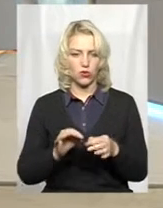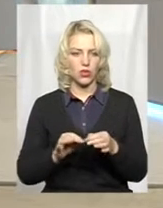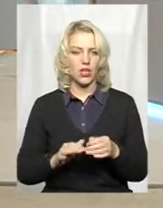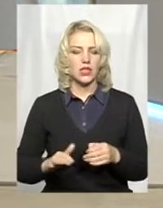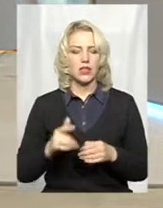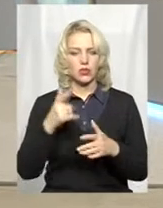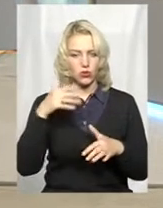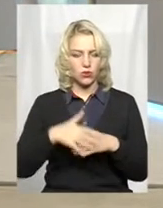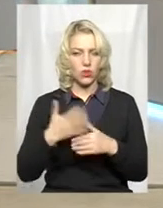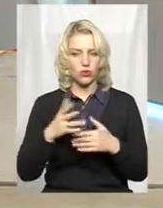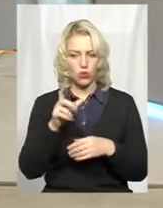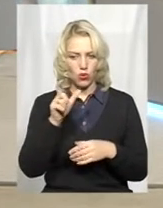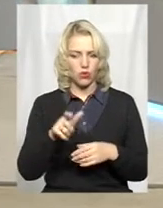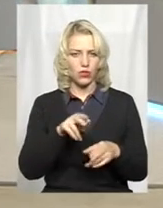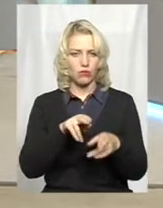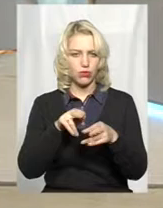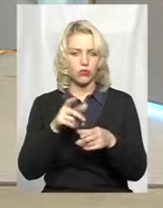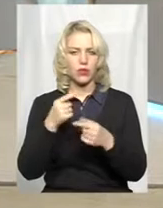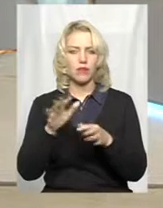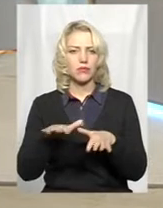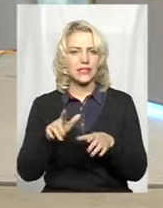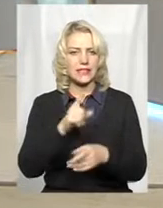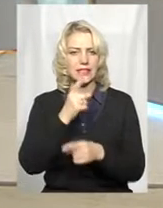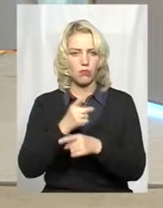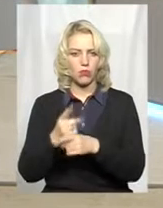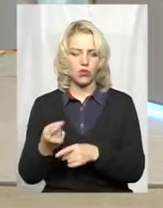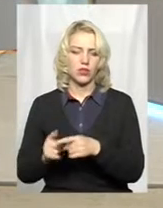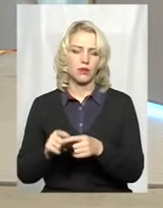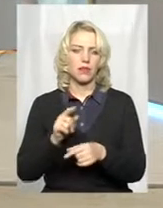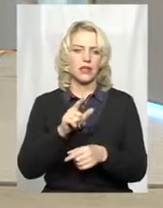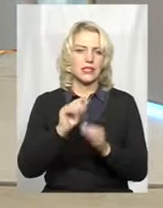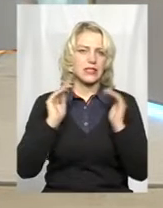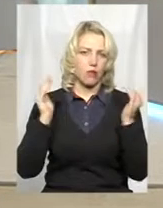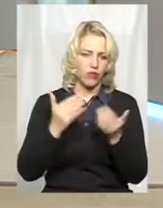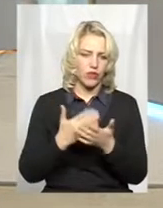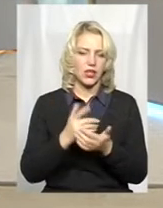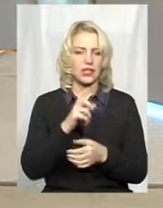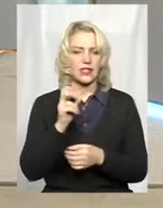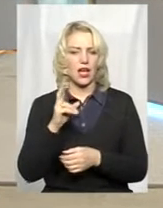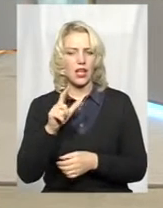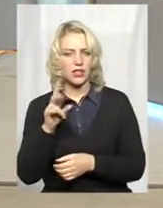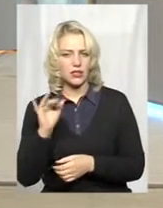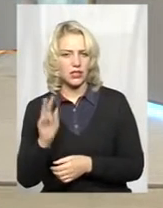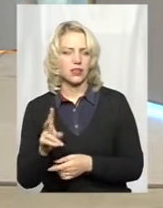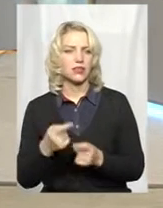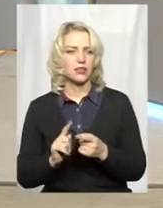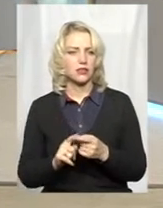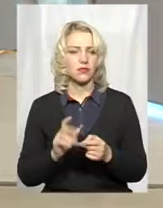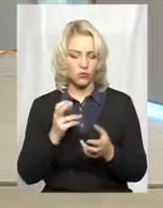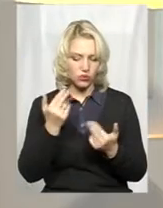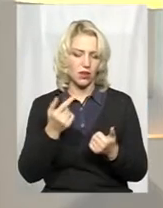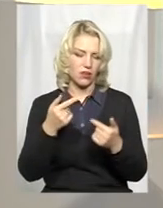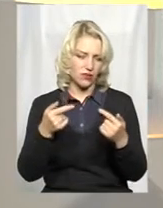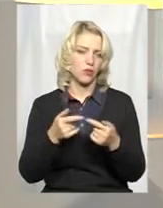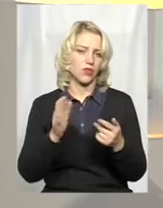все зрозуміло. Якщо людина полює, там, де полювати, заборонено, це заказник, заповідник. Так, там, якщо його, ну, зупинили,